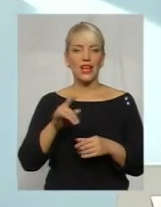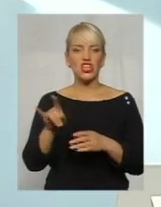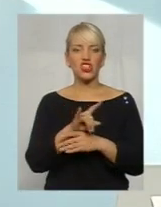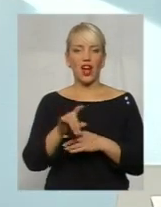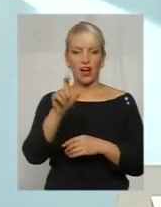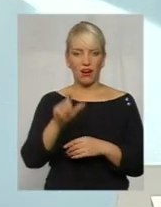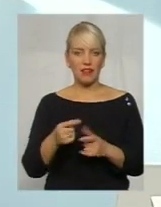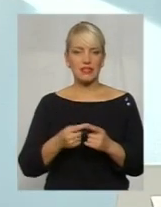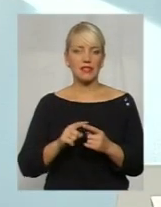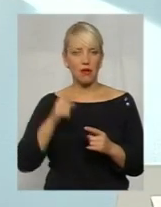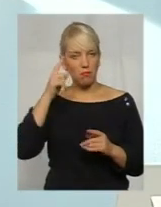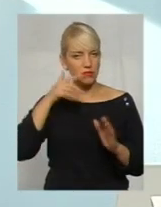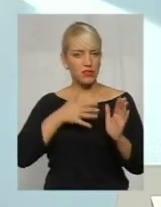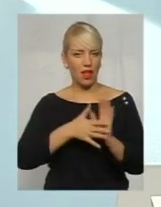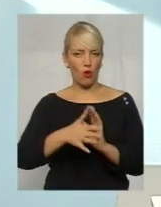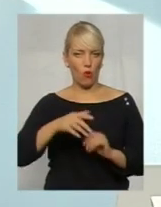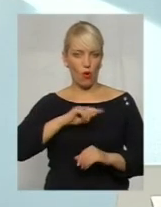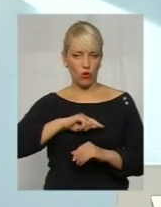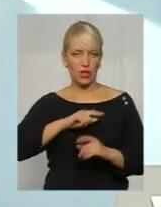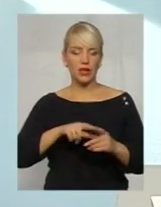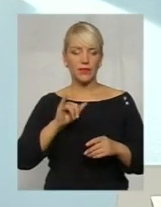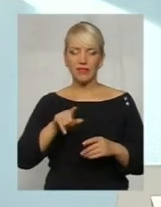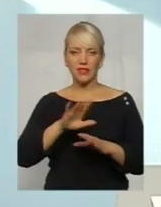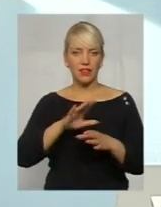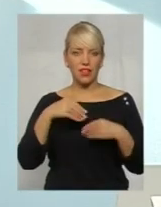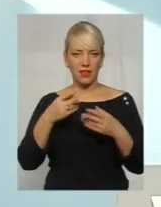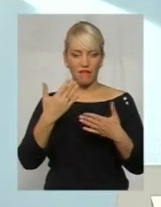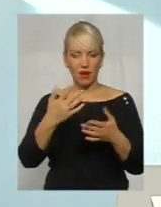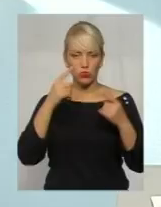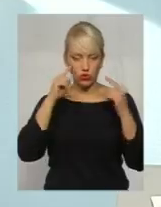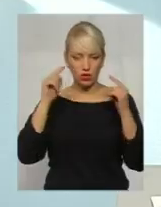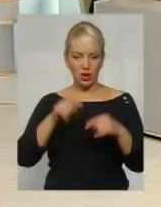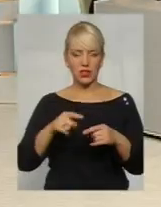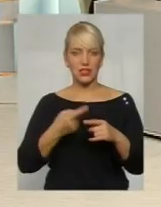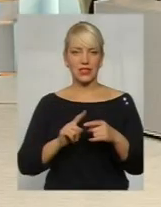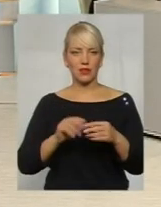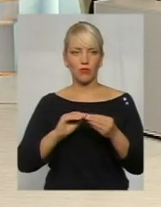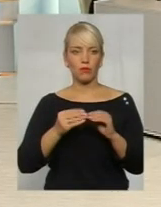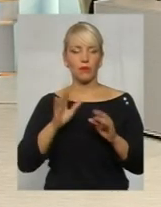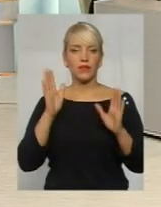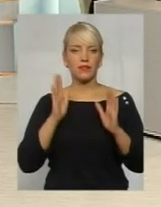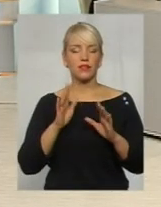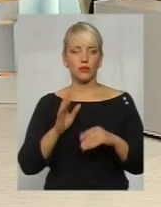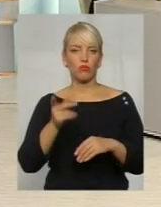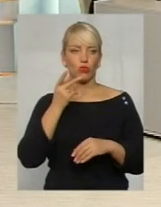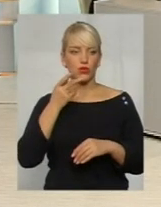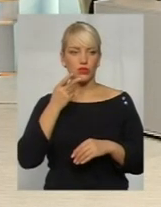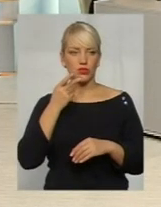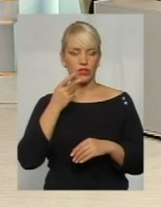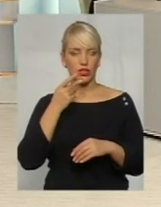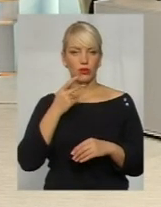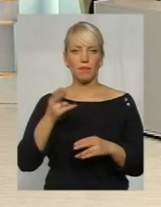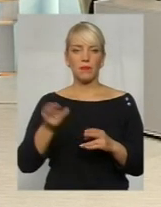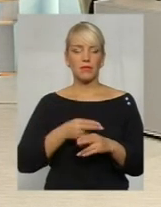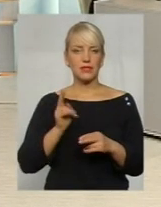психолог. І він не дає вам зосередитись на ці проблеми, а тільки постійно, без